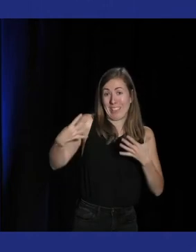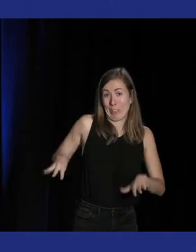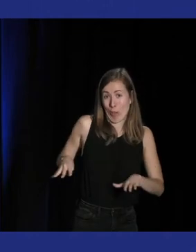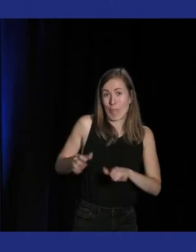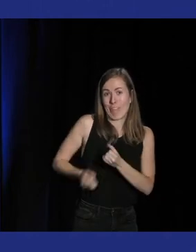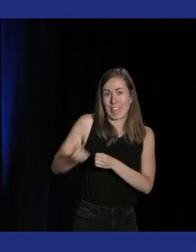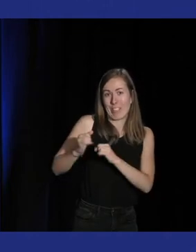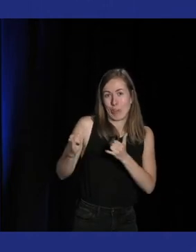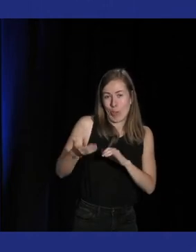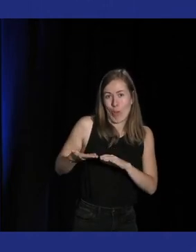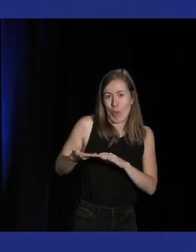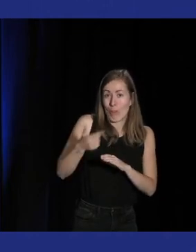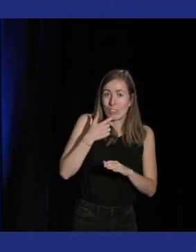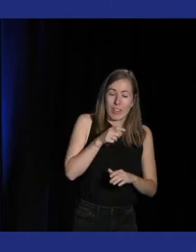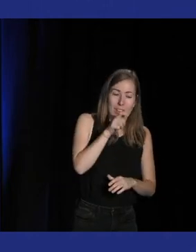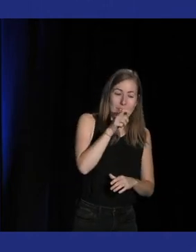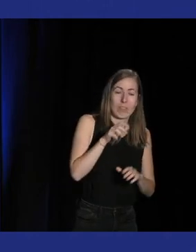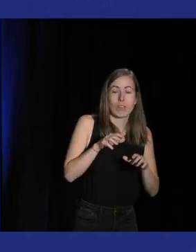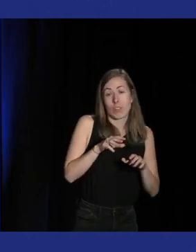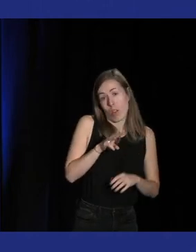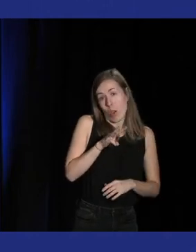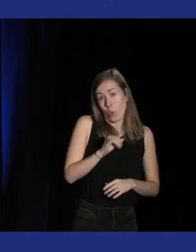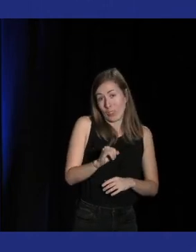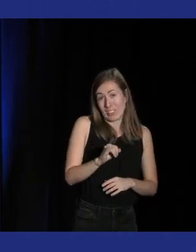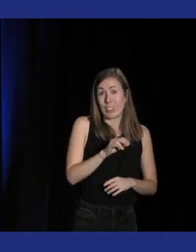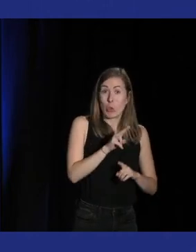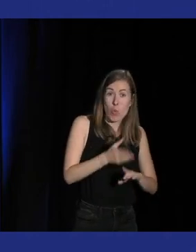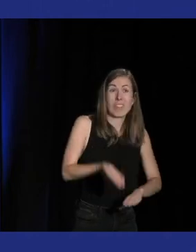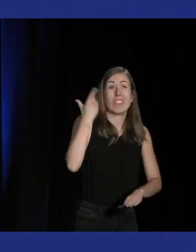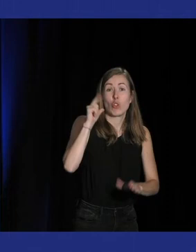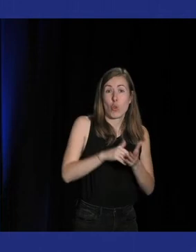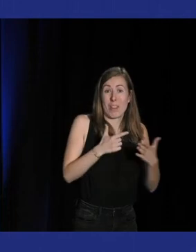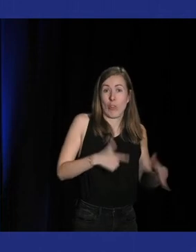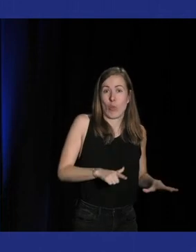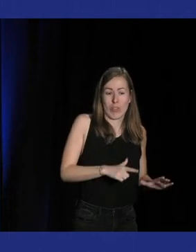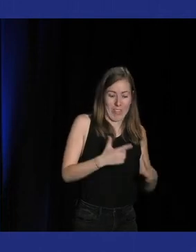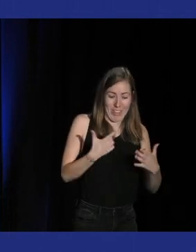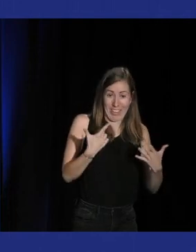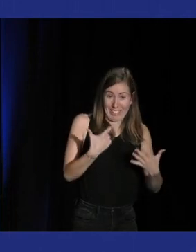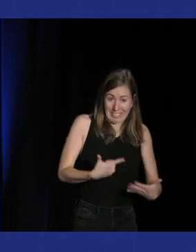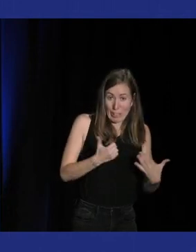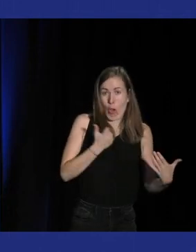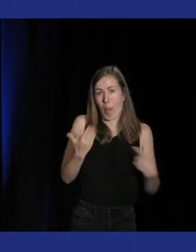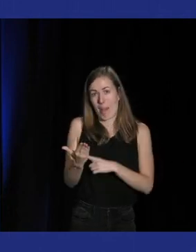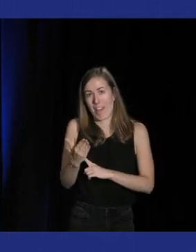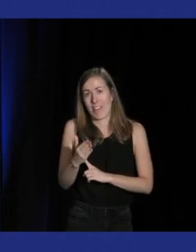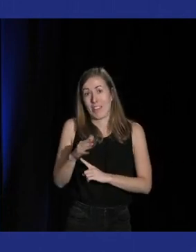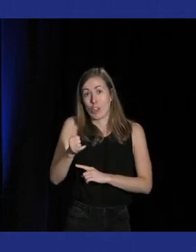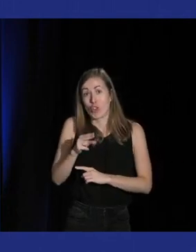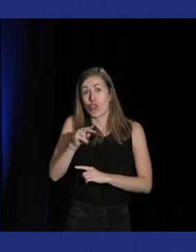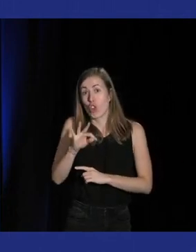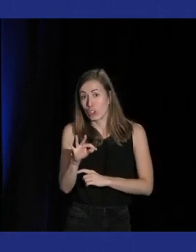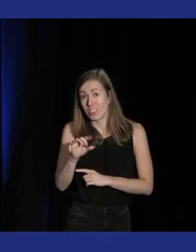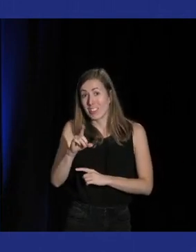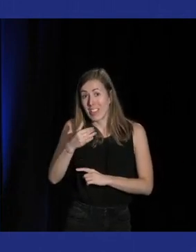soit très très longtemps après la mort de la Wii parce que la Wii U est sortie elle en 2012 donc 7 ans après on continue à avoir des Just Dance continuent à sortir